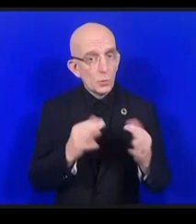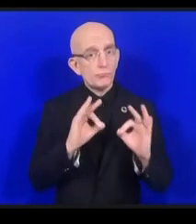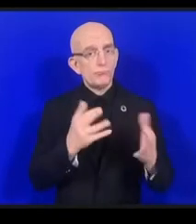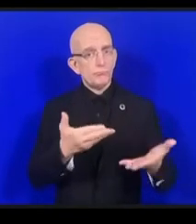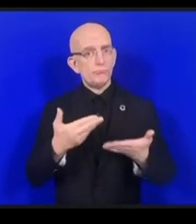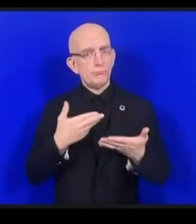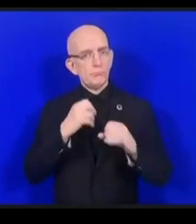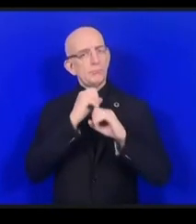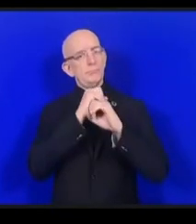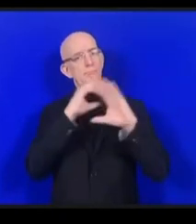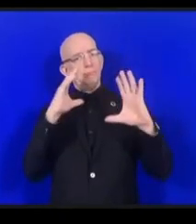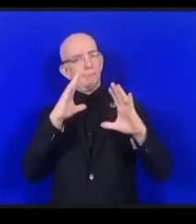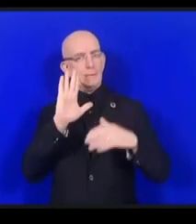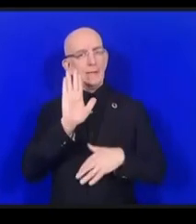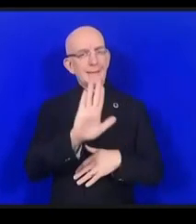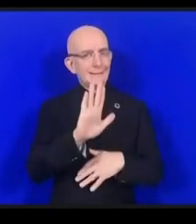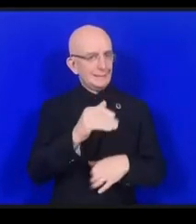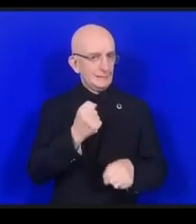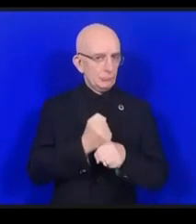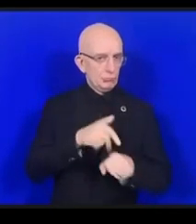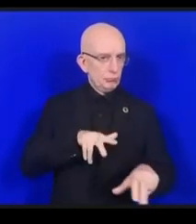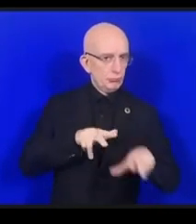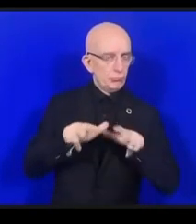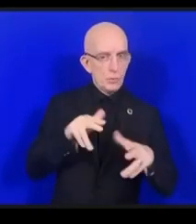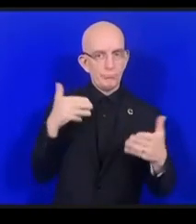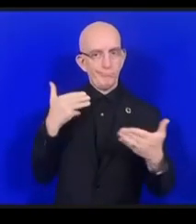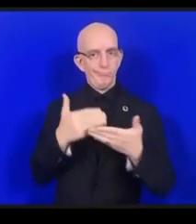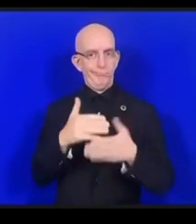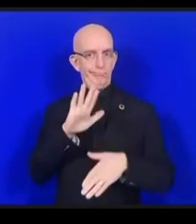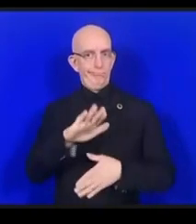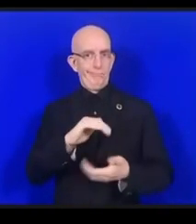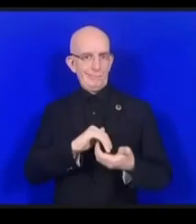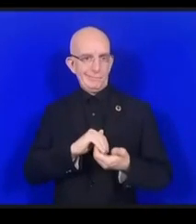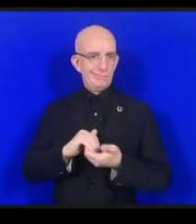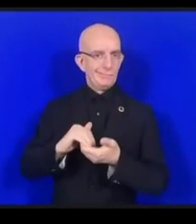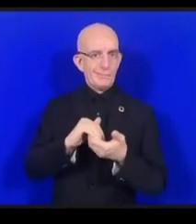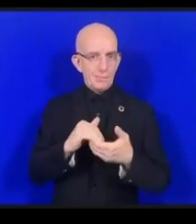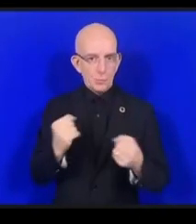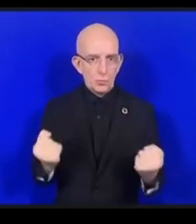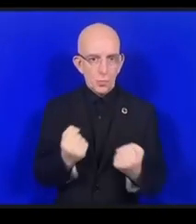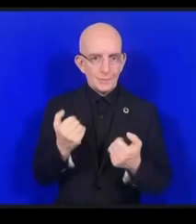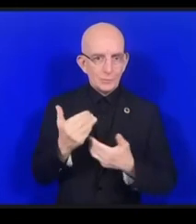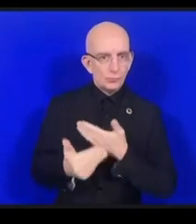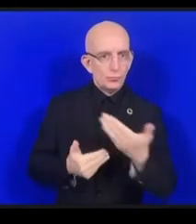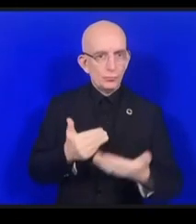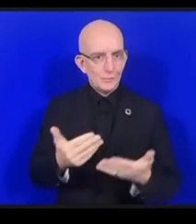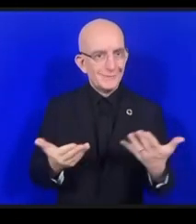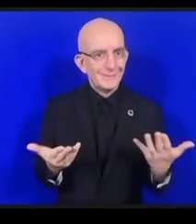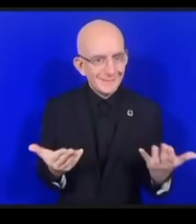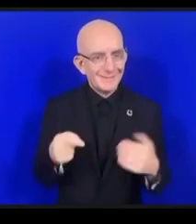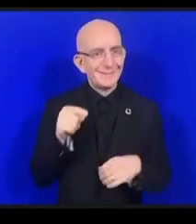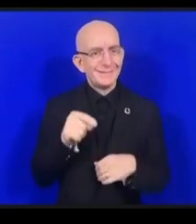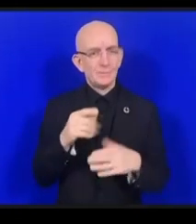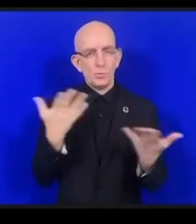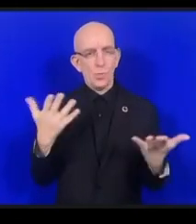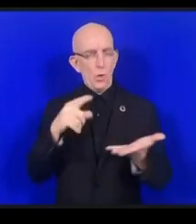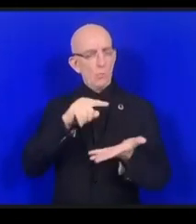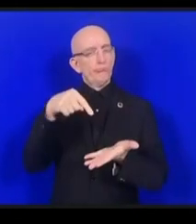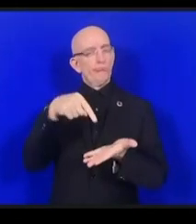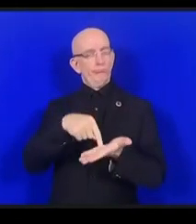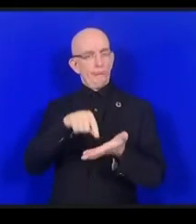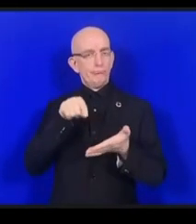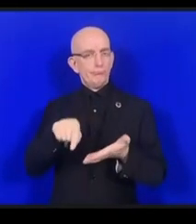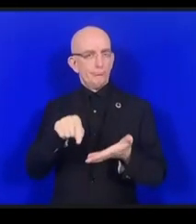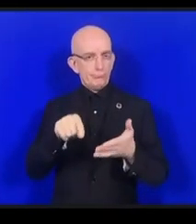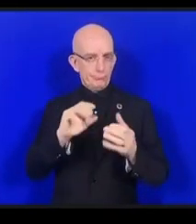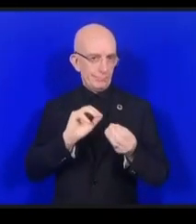dynamique sur les valeurs fondamentales de l'Internet et j'ai beaucoup apprécié ce que vous nous avez dit lorsque vous avez expliqué que l'intelligence